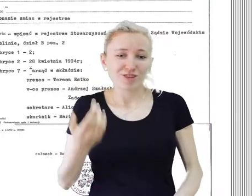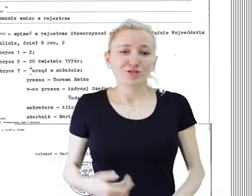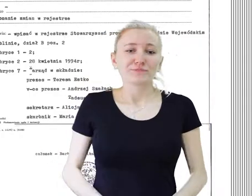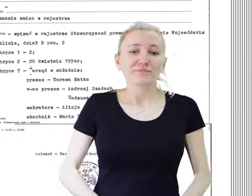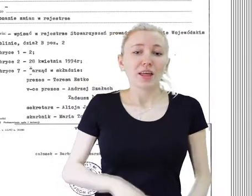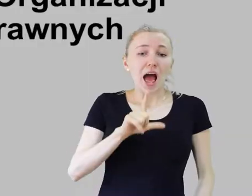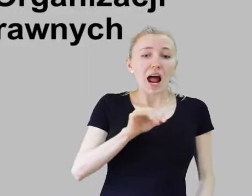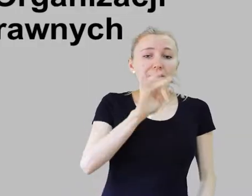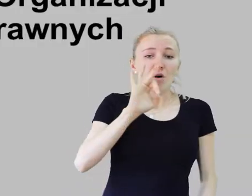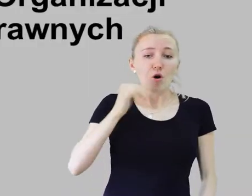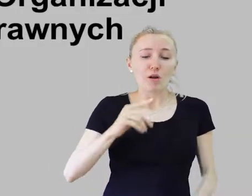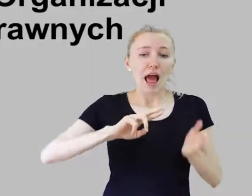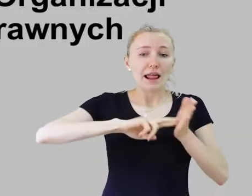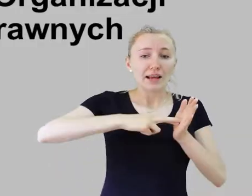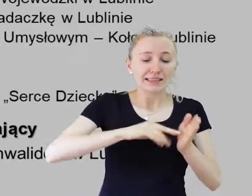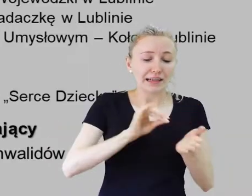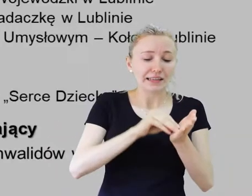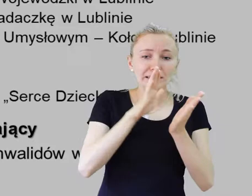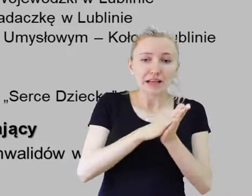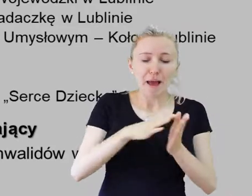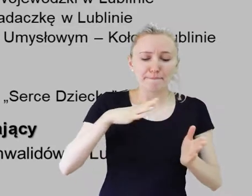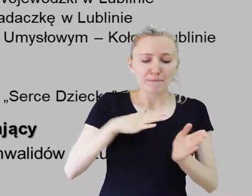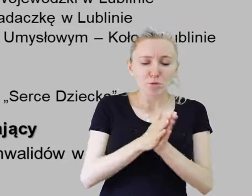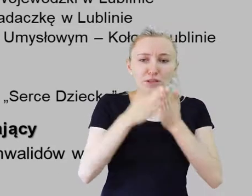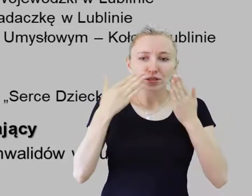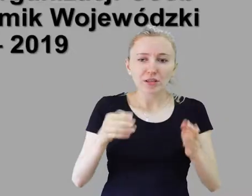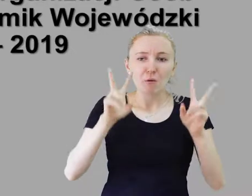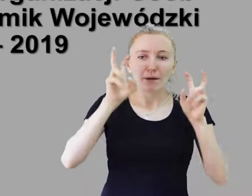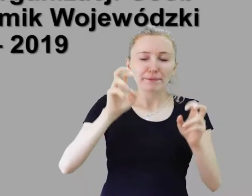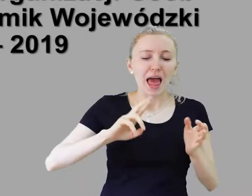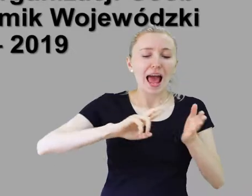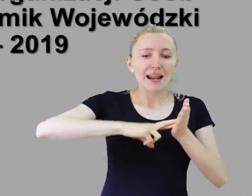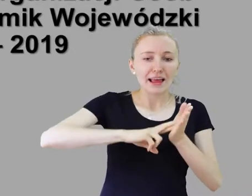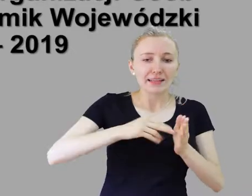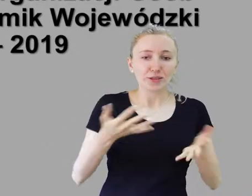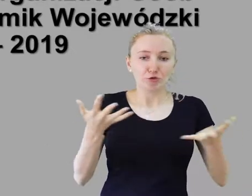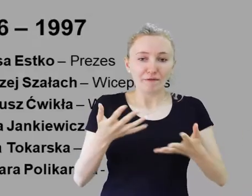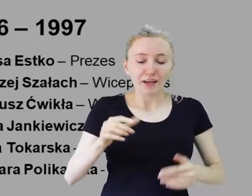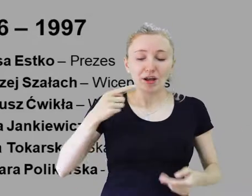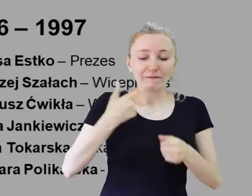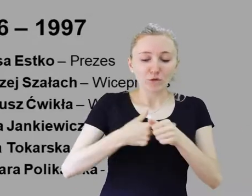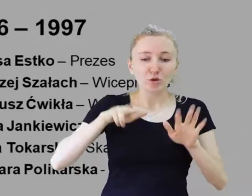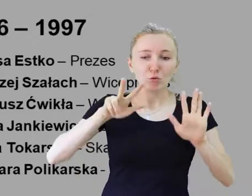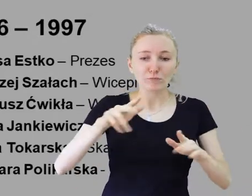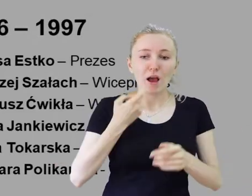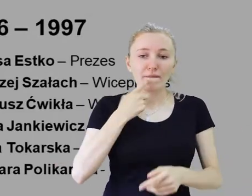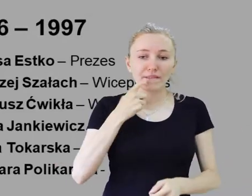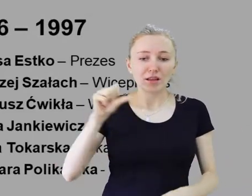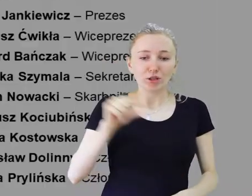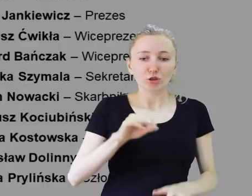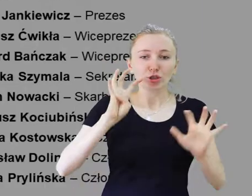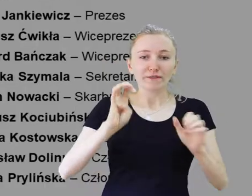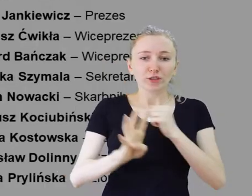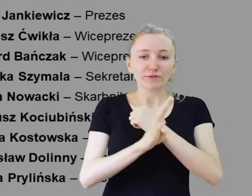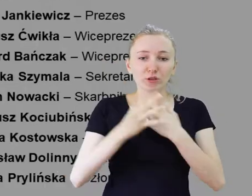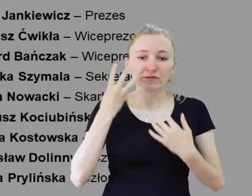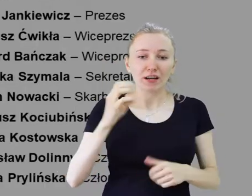zostało zarejestrowane w rejestrze stowarzyszeń 28 kwietnia 1994 roku.